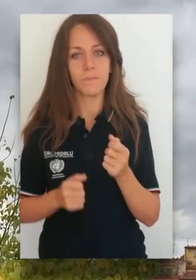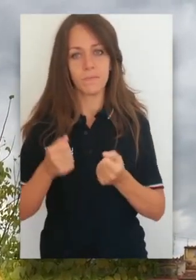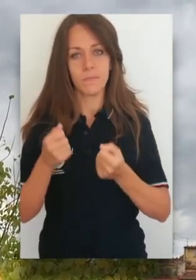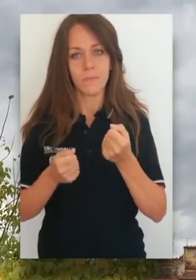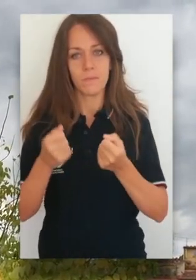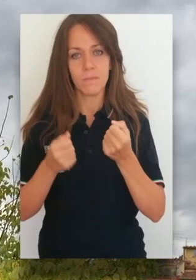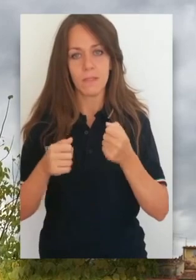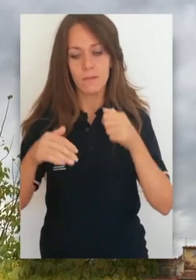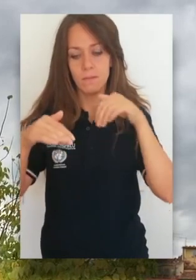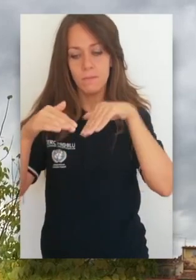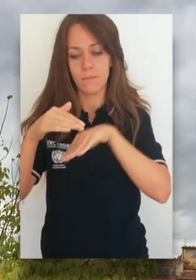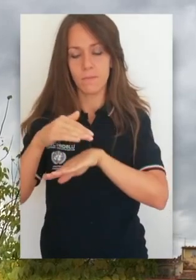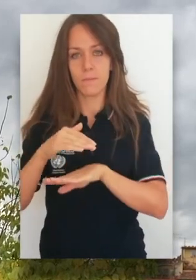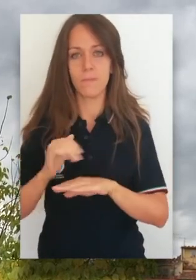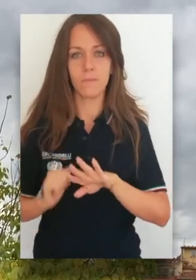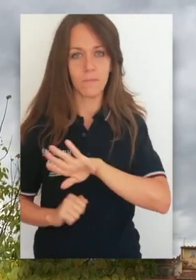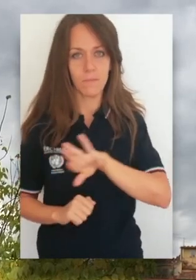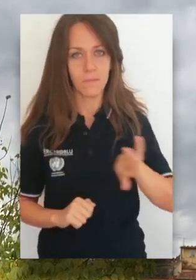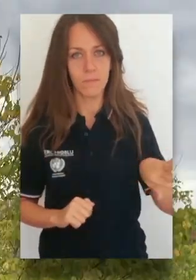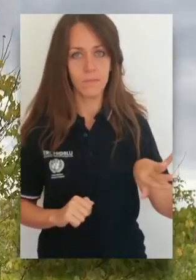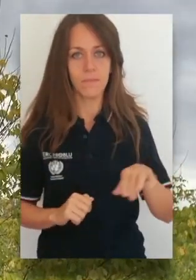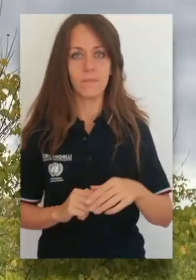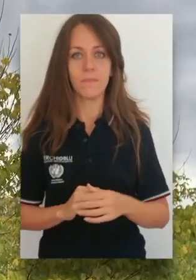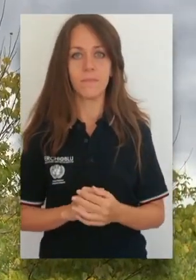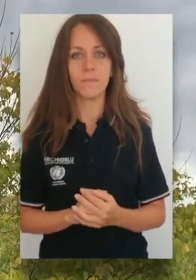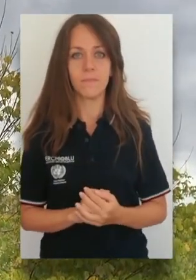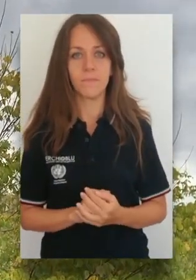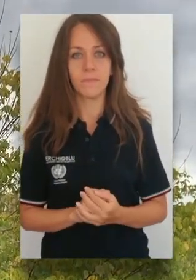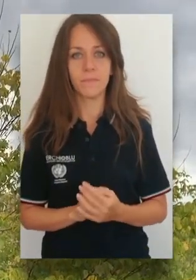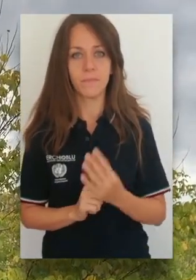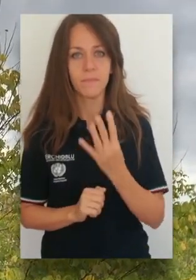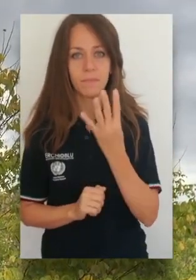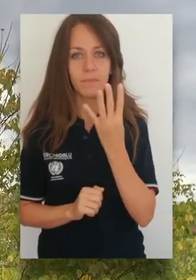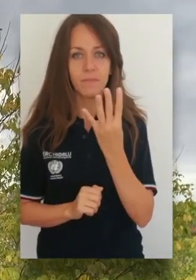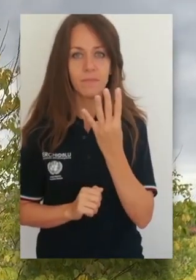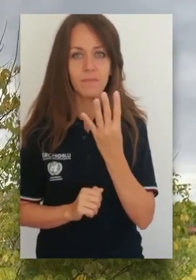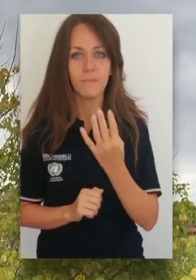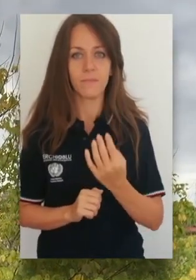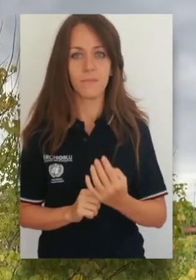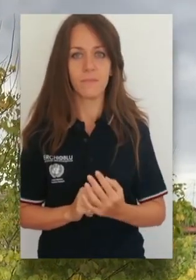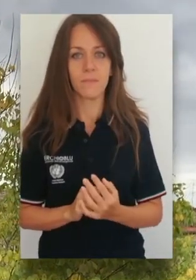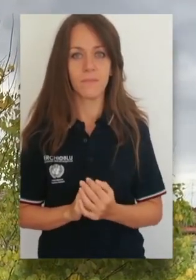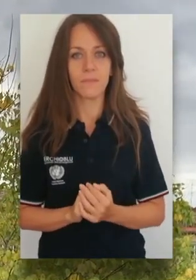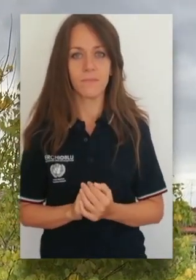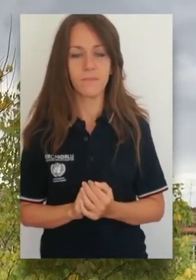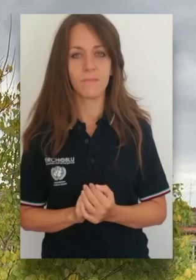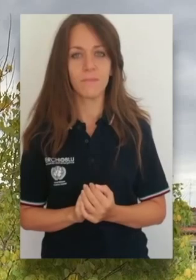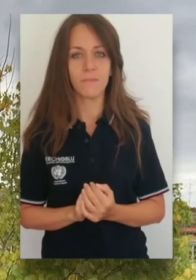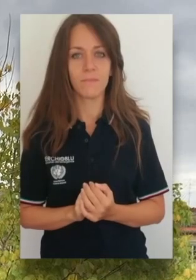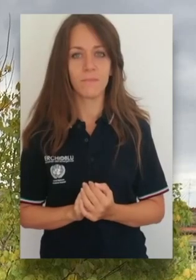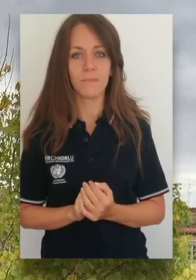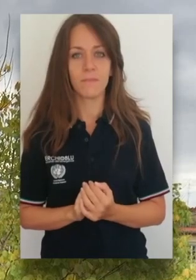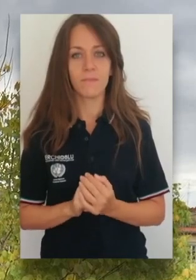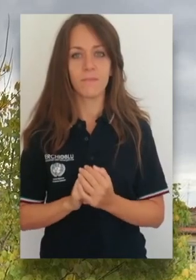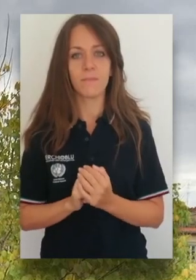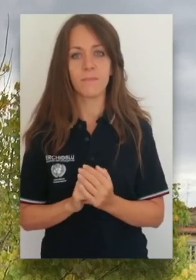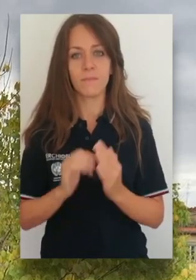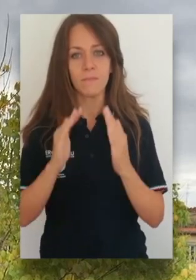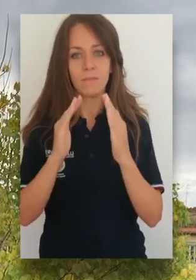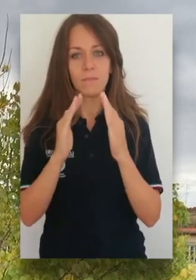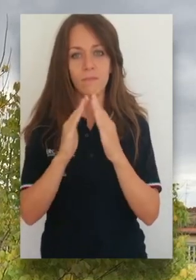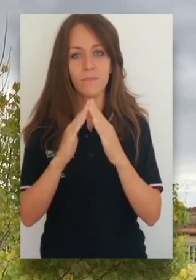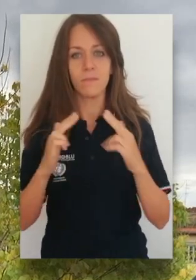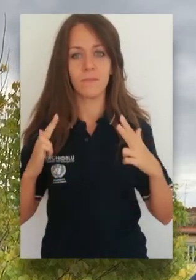-interrato, sali su ai piani superiori. Quattro, una volta che la situazione si è tranquillizzata, rimani in casa,